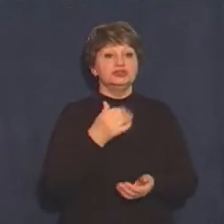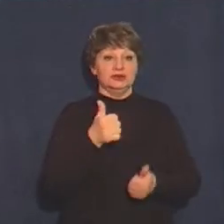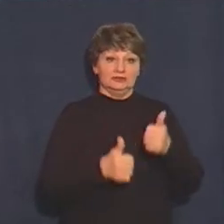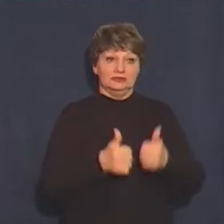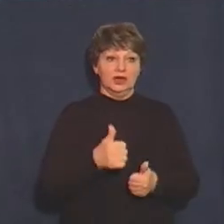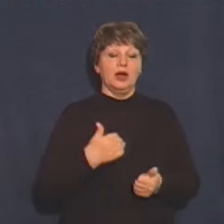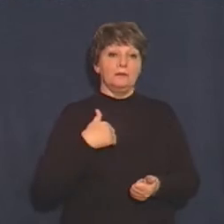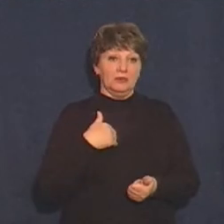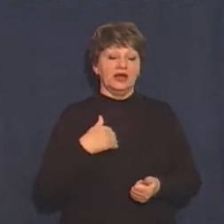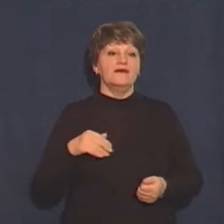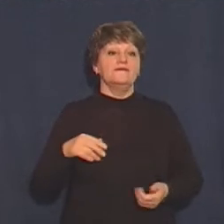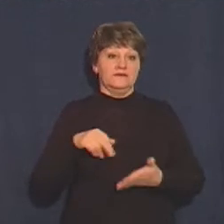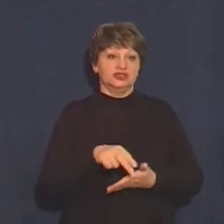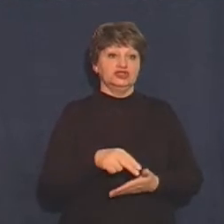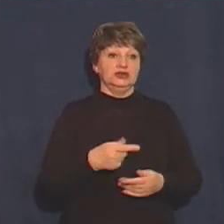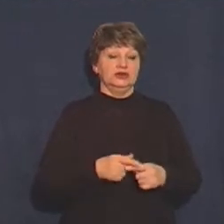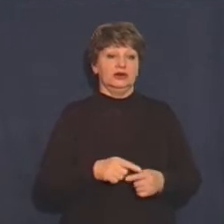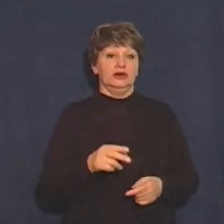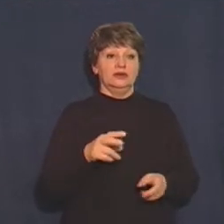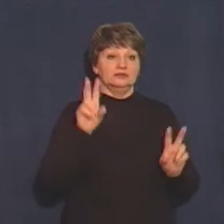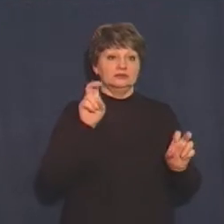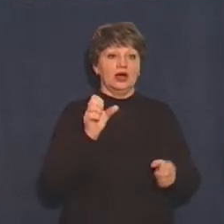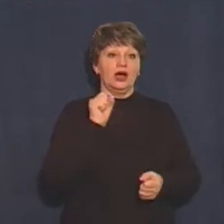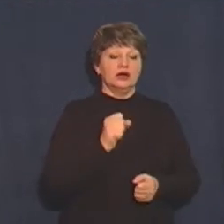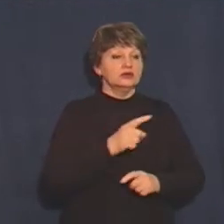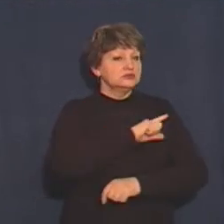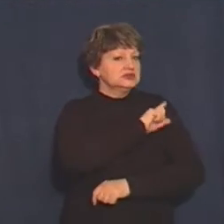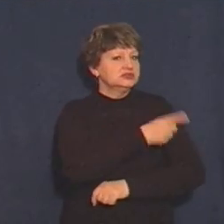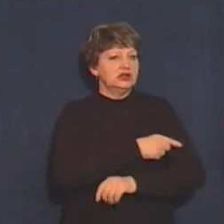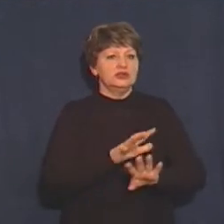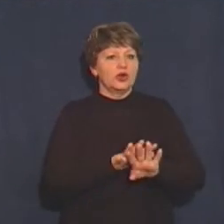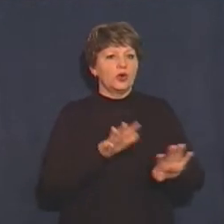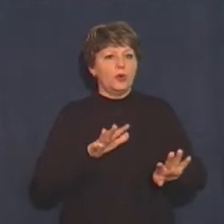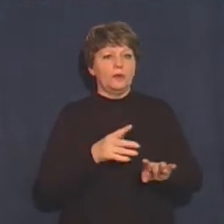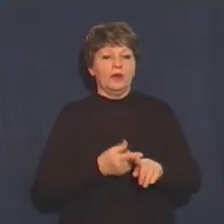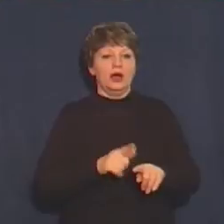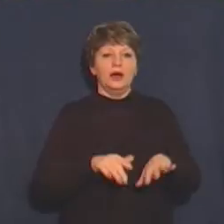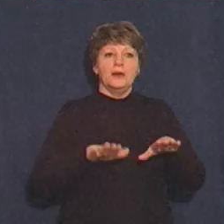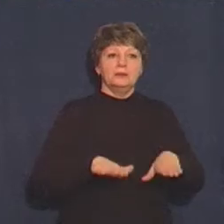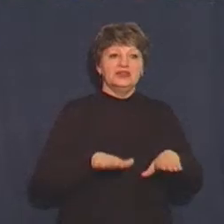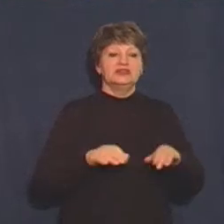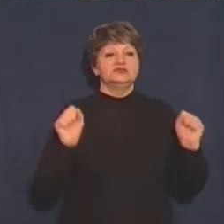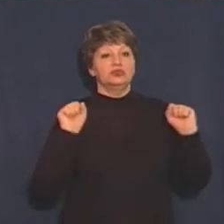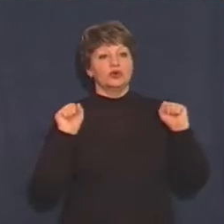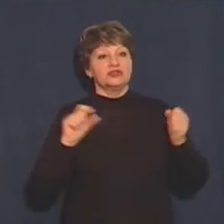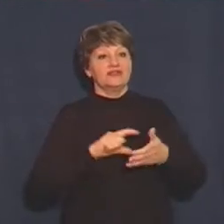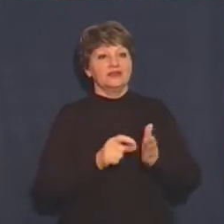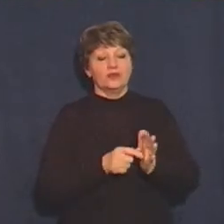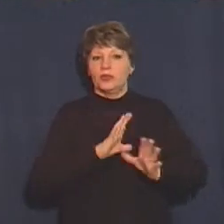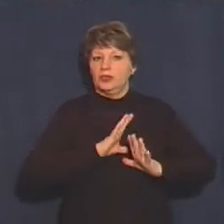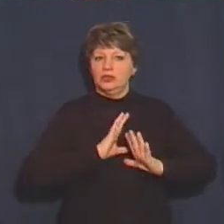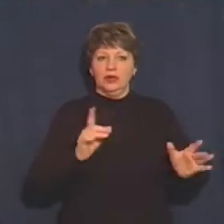Ми вийшли в дивізіон «А», а там дуже сильні команди, міста-мільйонники, спортивні класи. Не було легких